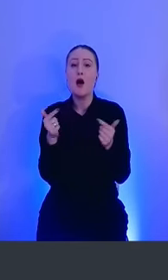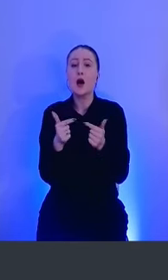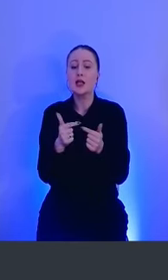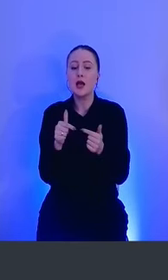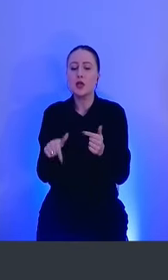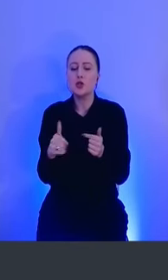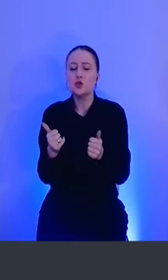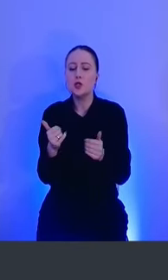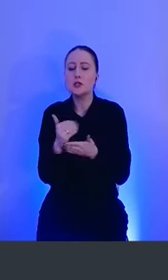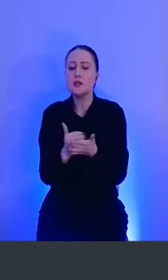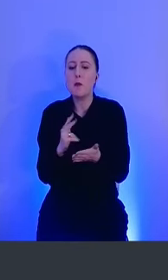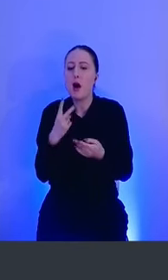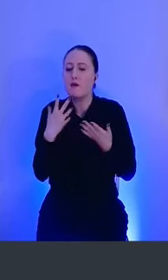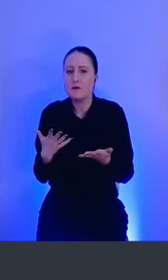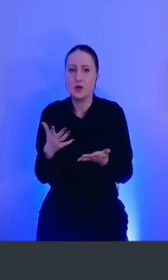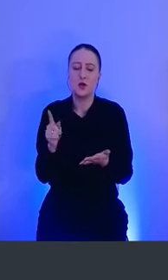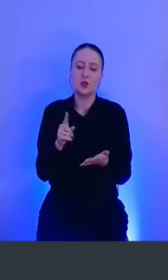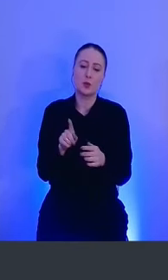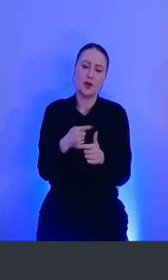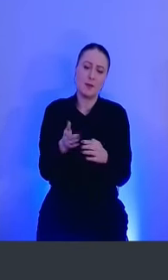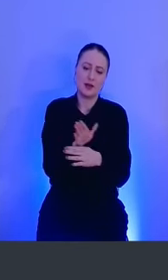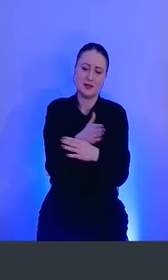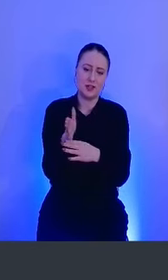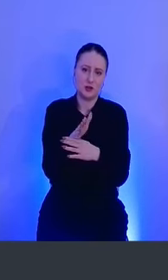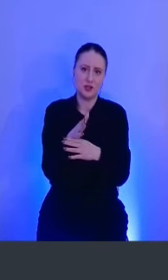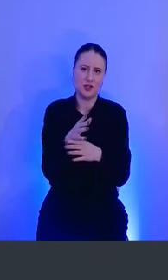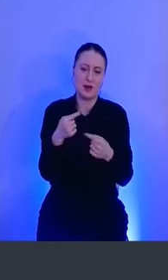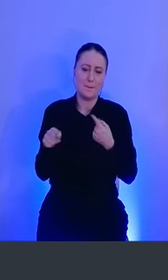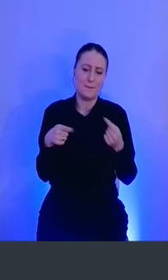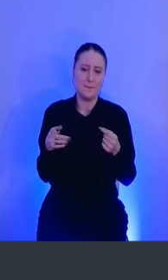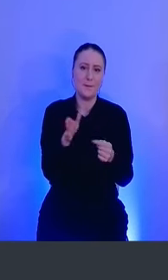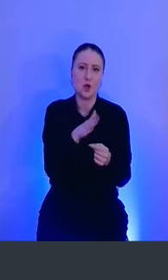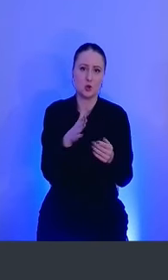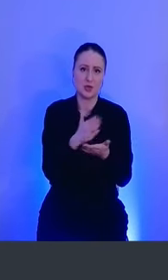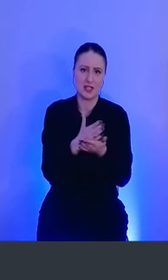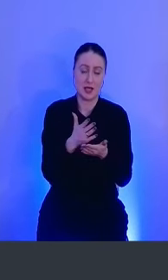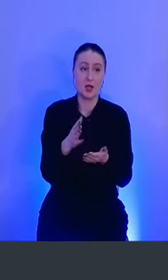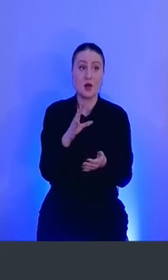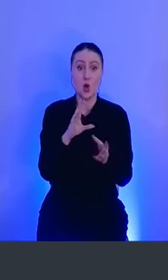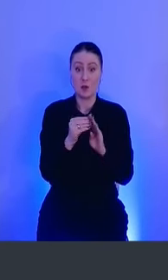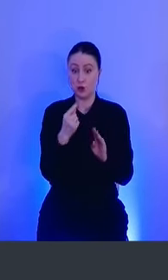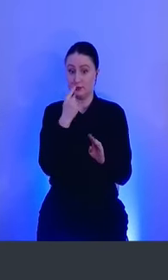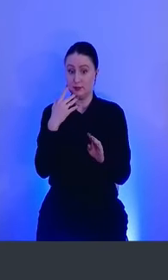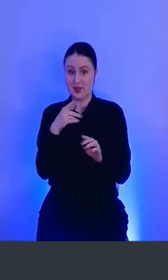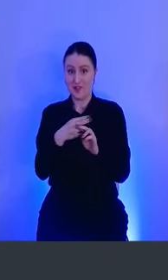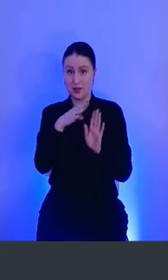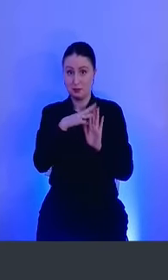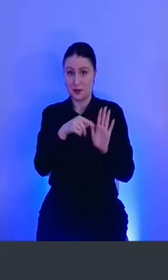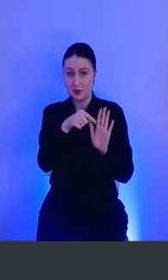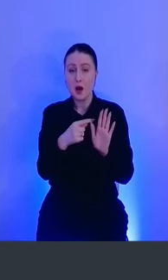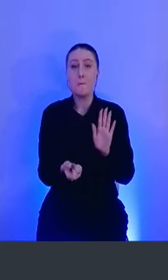состояние системы в данный момент, либо различие между состояниями. Но в OS Query с недавних пор появилась